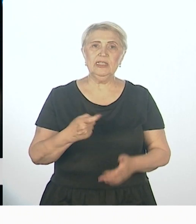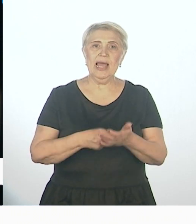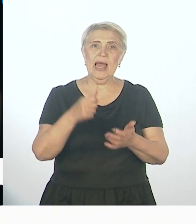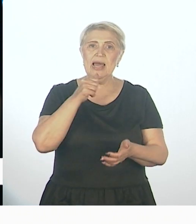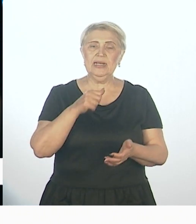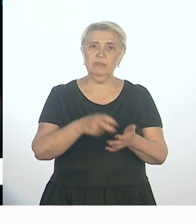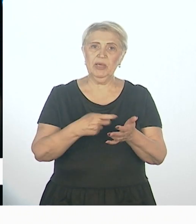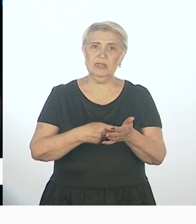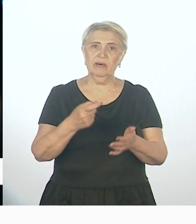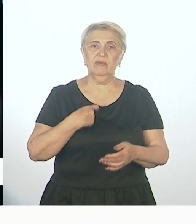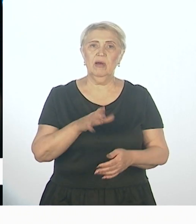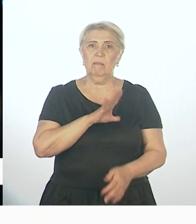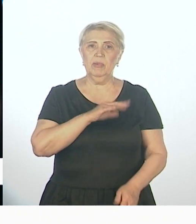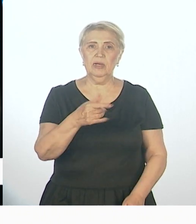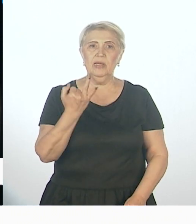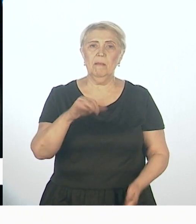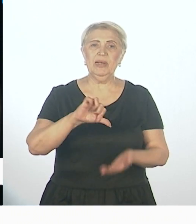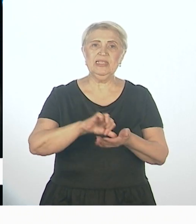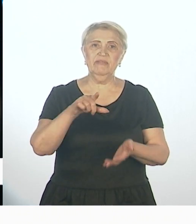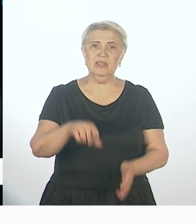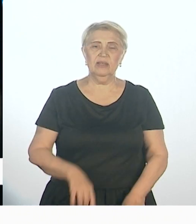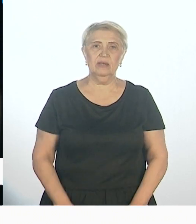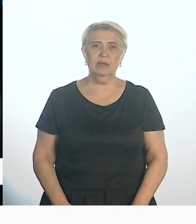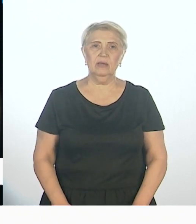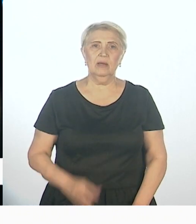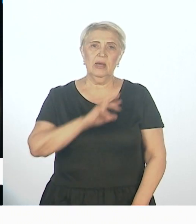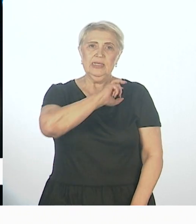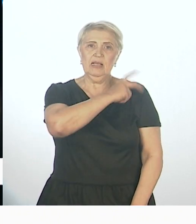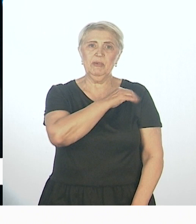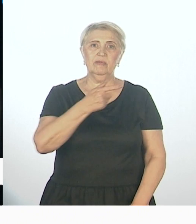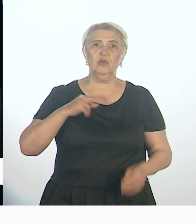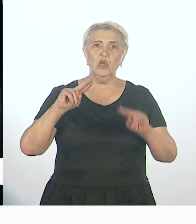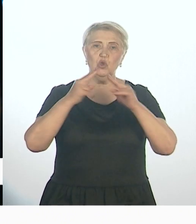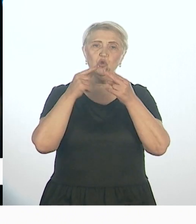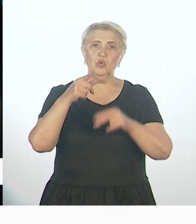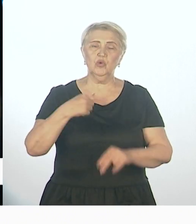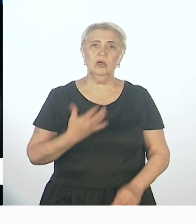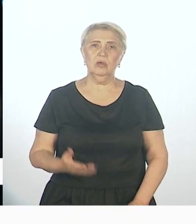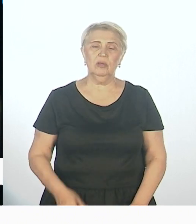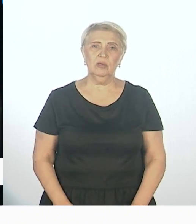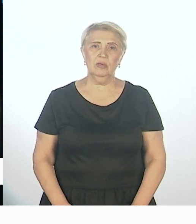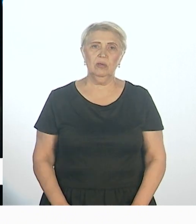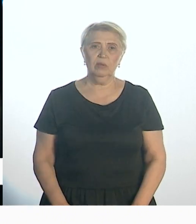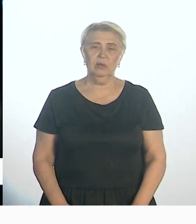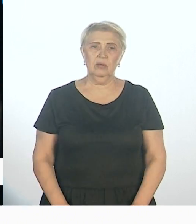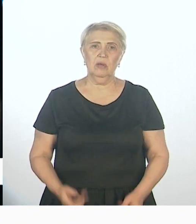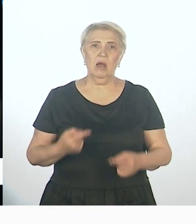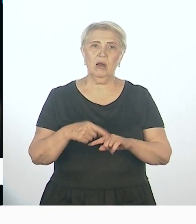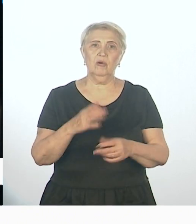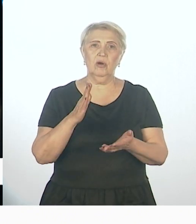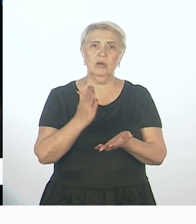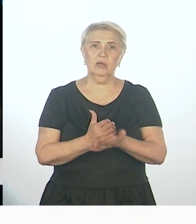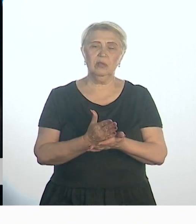гости к нам, это были и представители Санкт-Петербургского института раннего вмешательства, который является